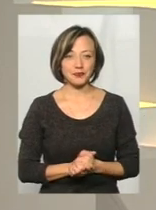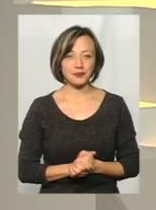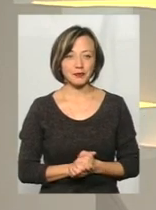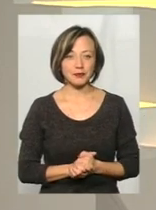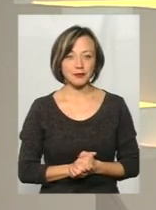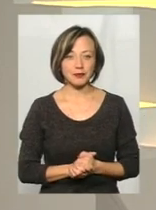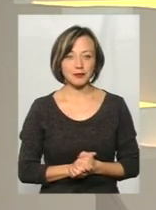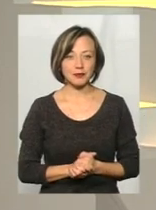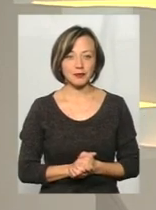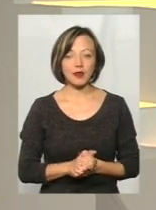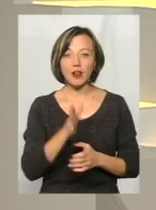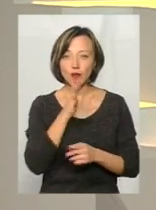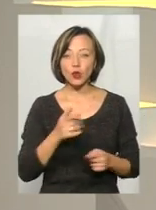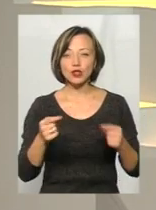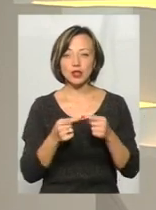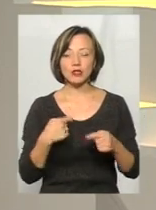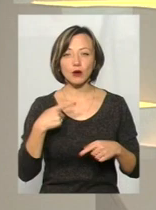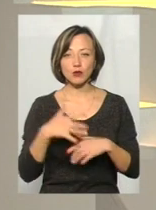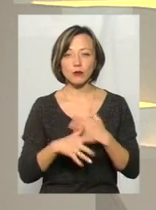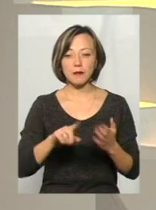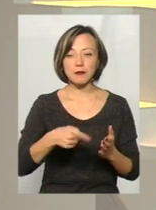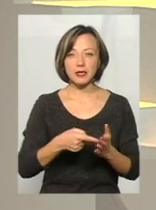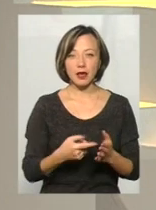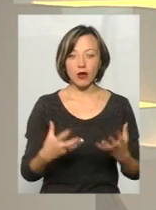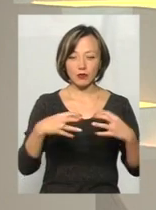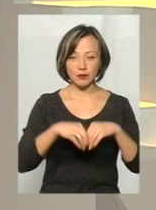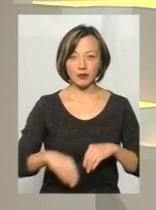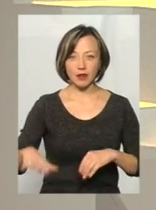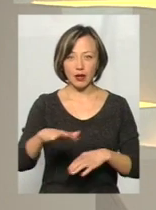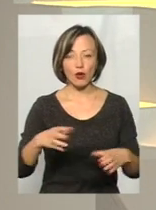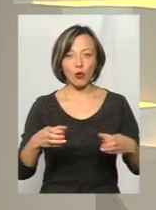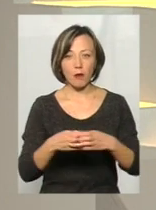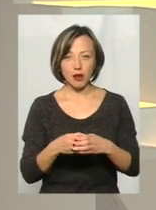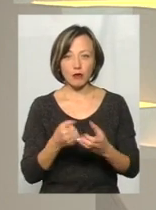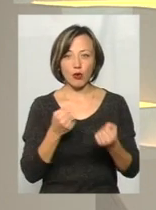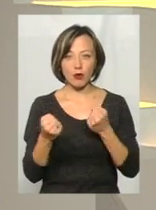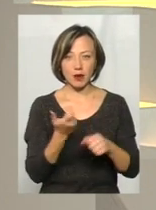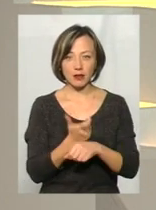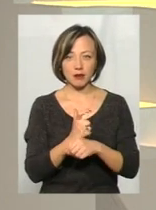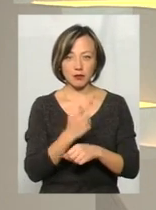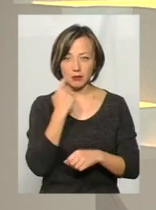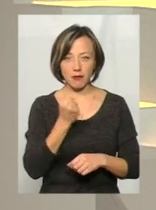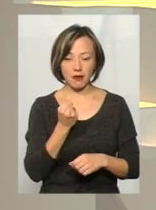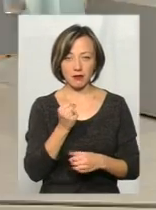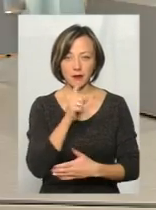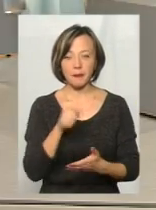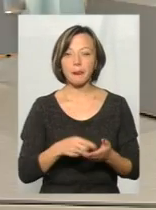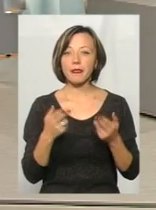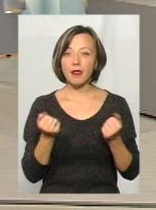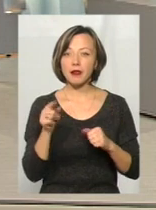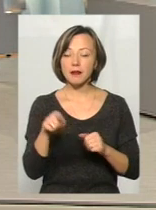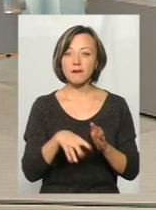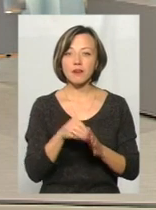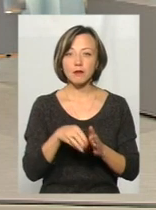І в той же час, я так розумію, що по міських об'єднаних терегромадах боротьба буде найбільш запеклющою. Так, що там